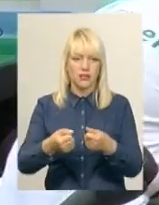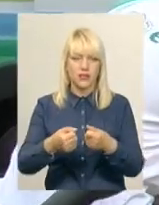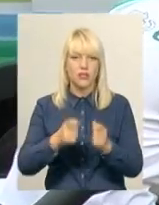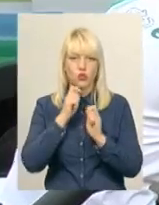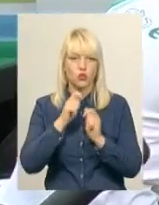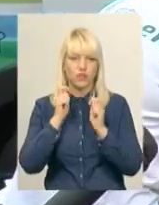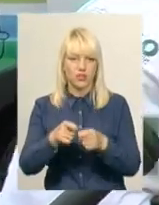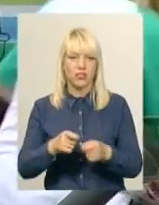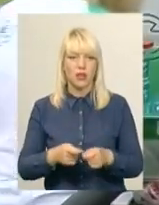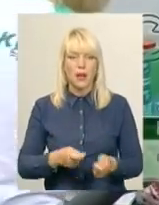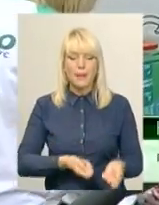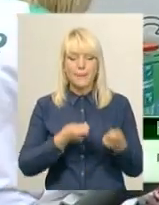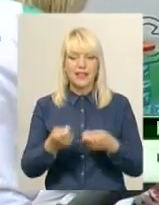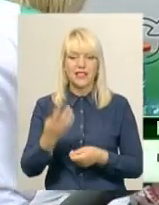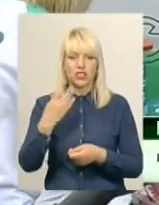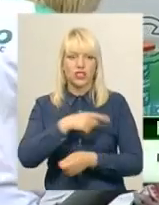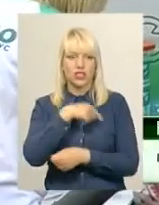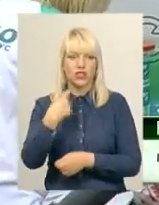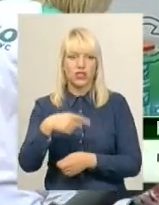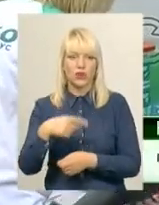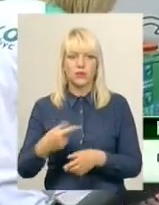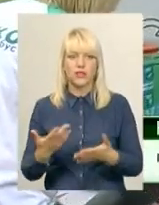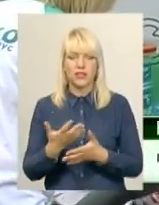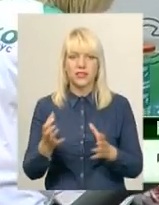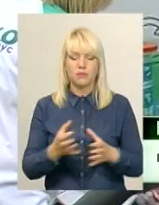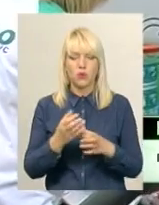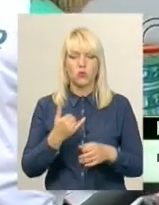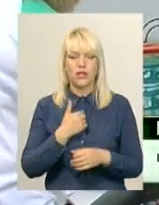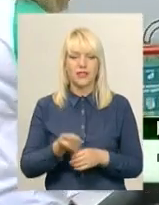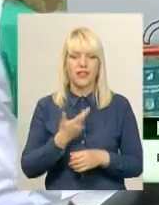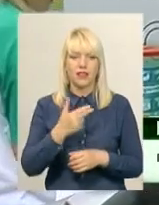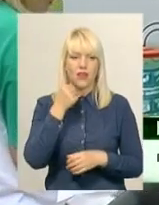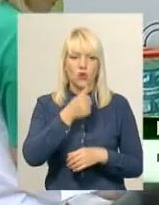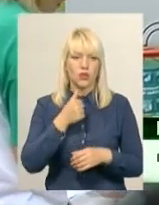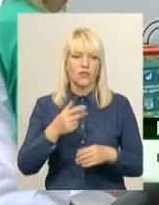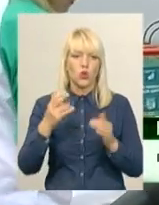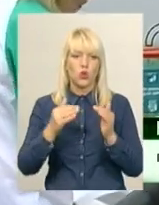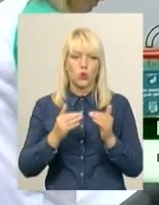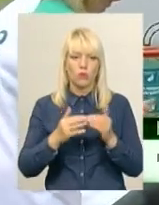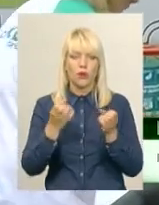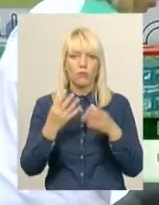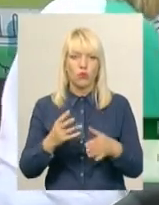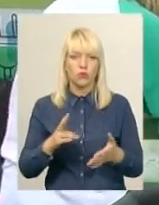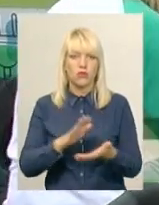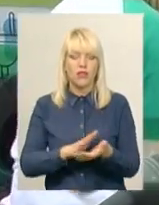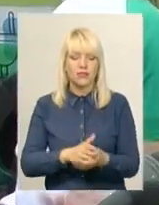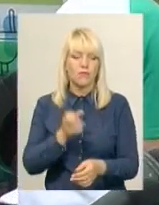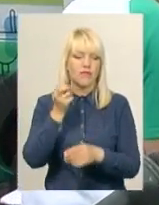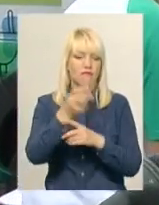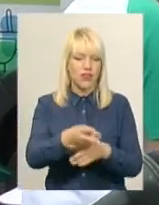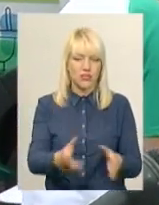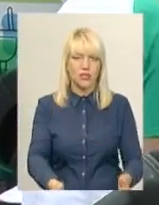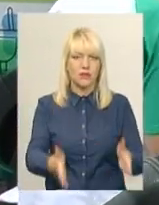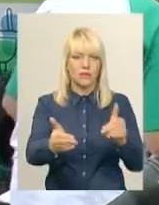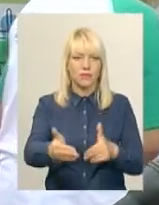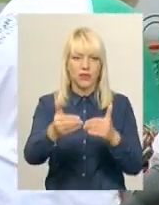Принесли чотири термометри, які в нас вже зберігалися декілька років вдома. І просто викинути на сміття в контейнер біля